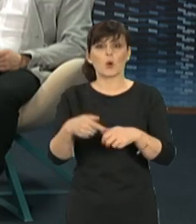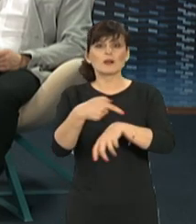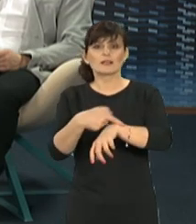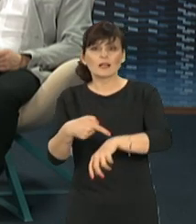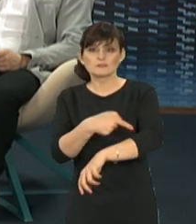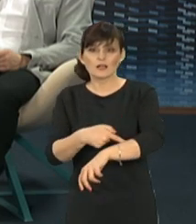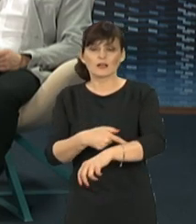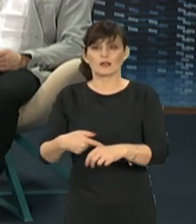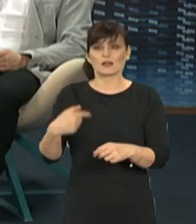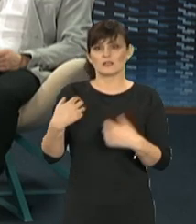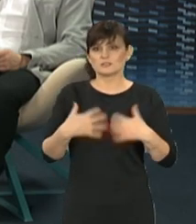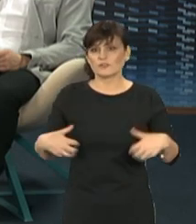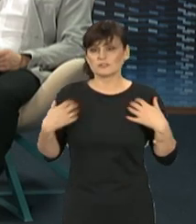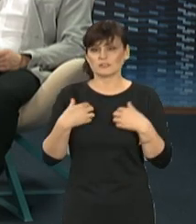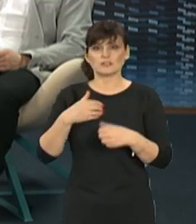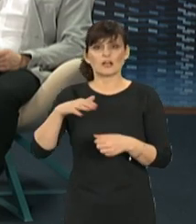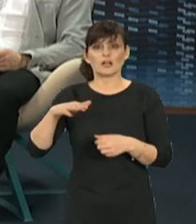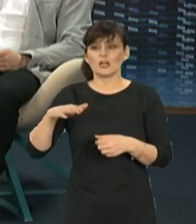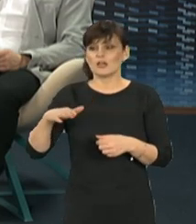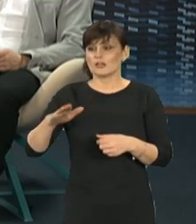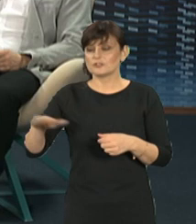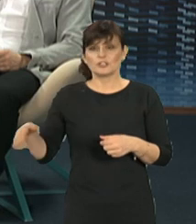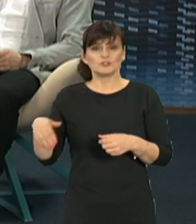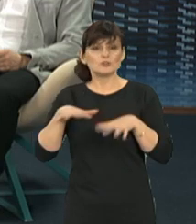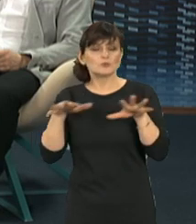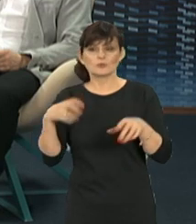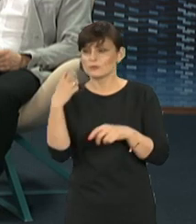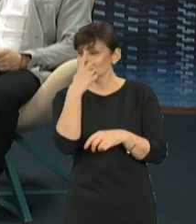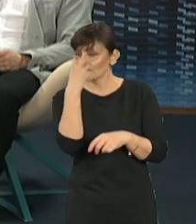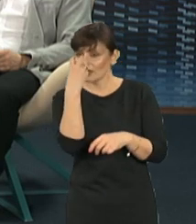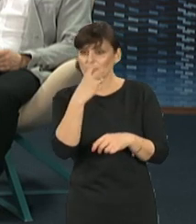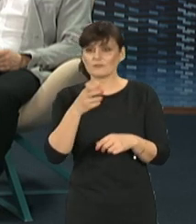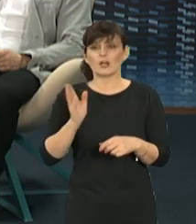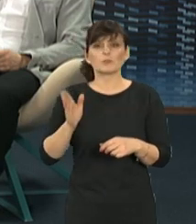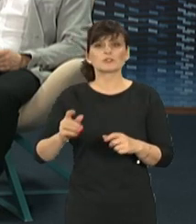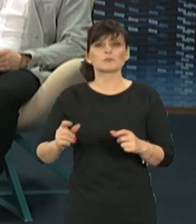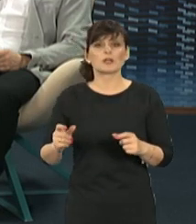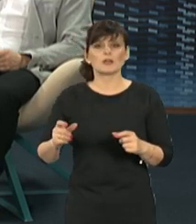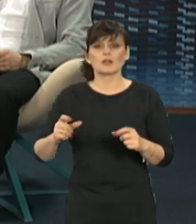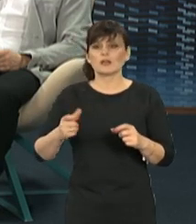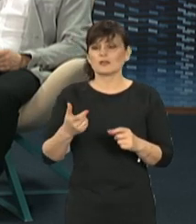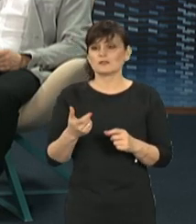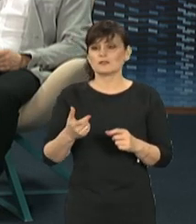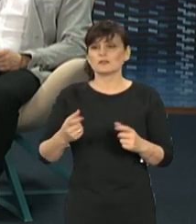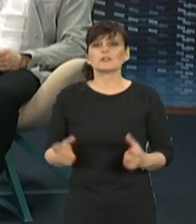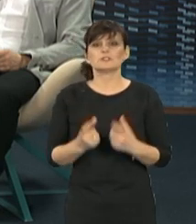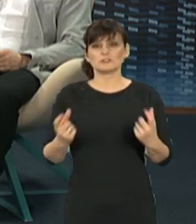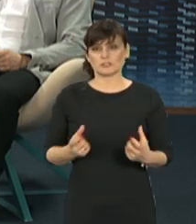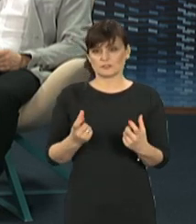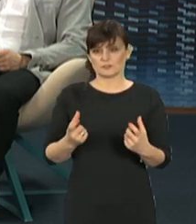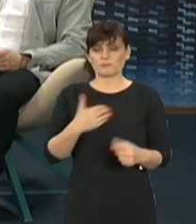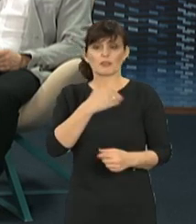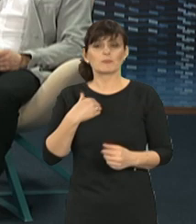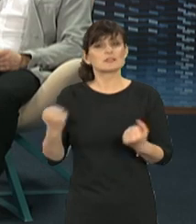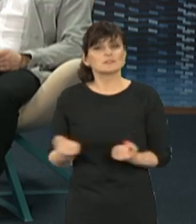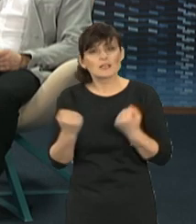zwierzęciem, dzieci często są ciekawskie, dochodzi później do jakiejś nieszczęści. No i tutaj staramy się